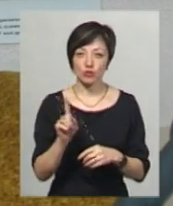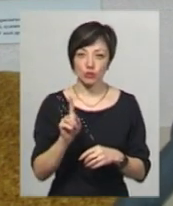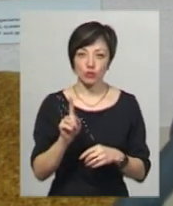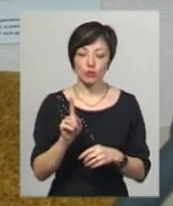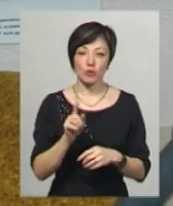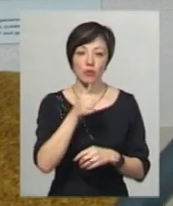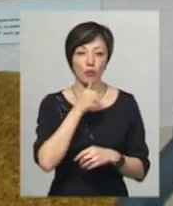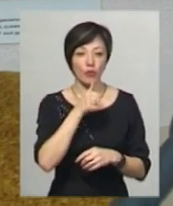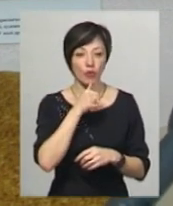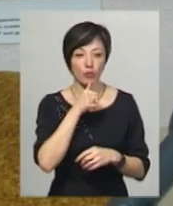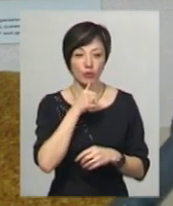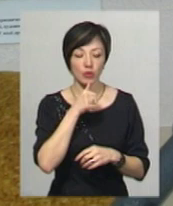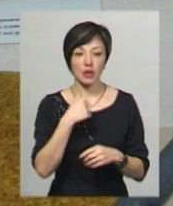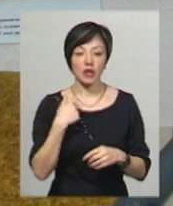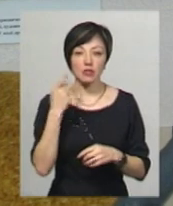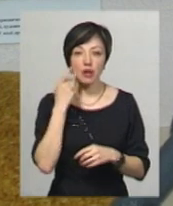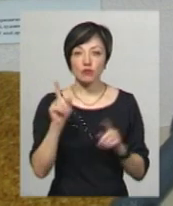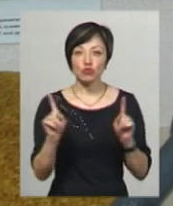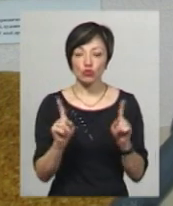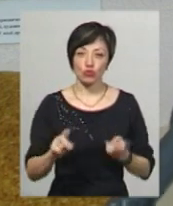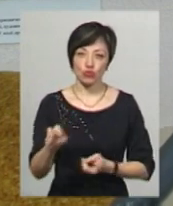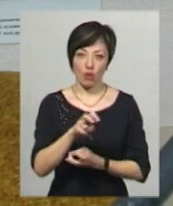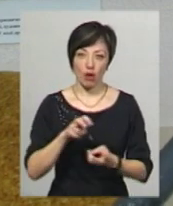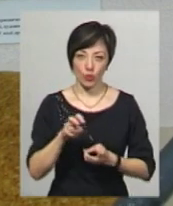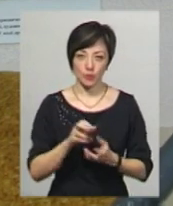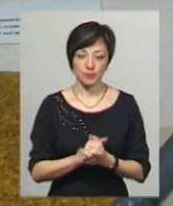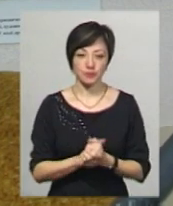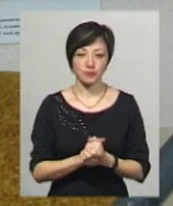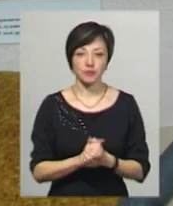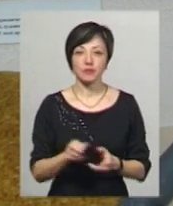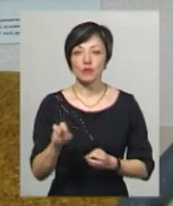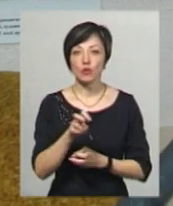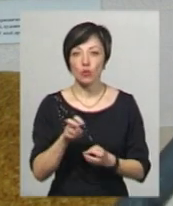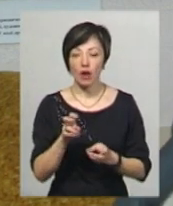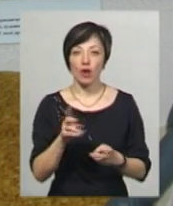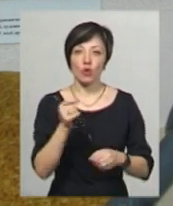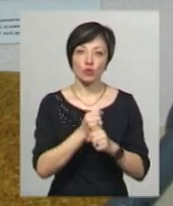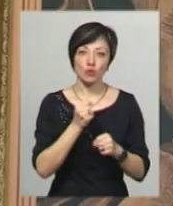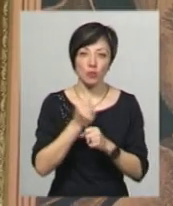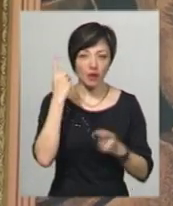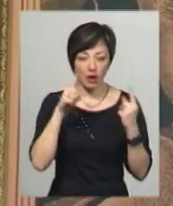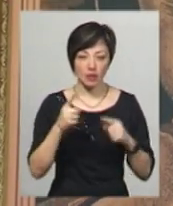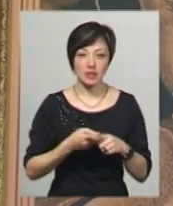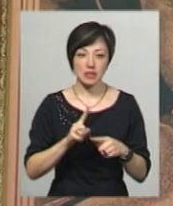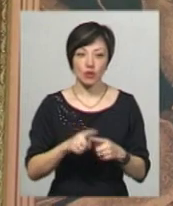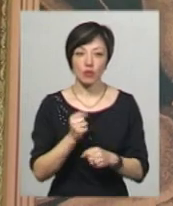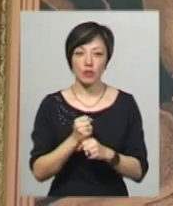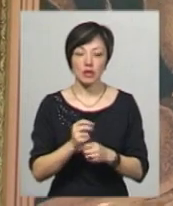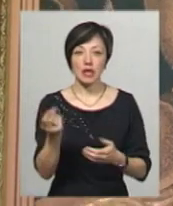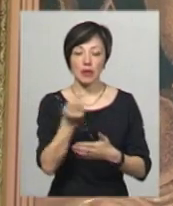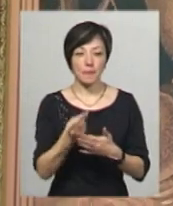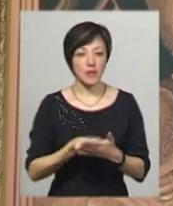попробую. Ну, я завжди щось шукаю, шукаю, розробляю. Ці роботи